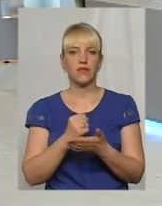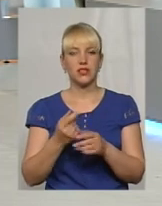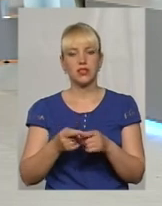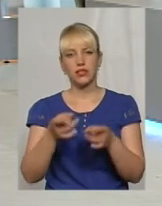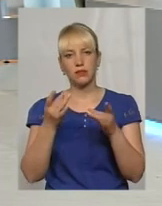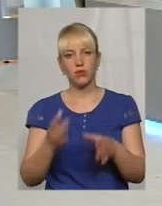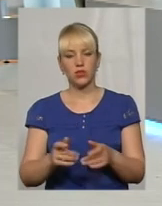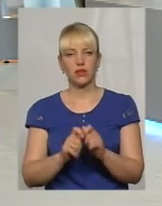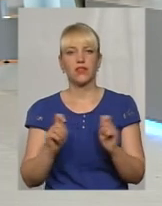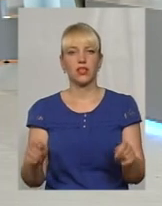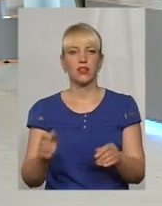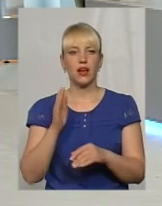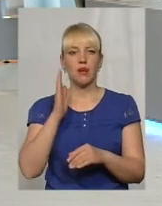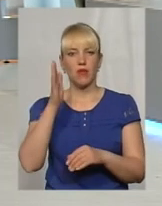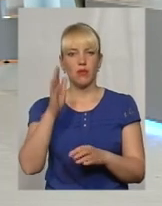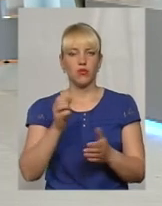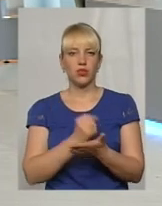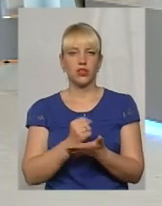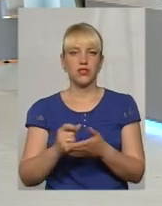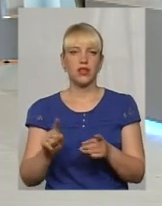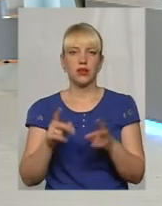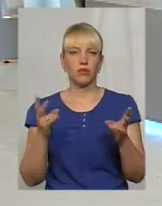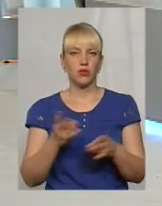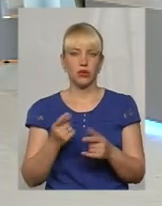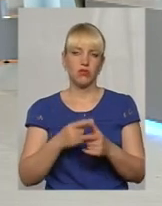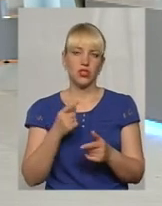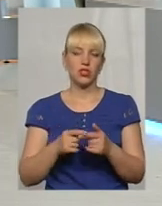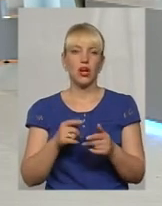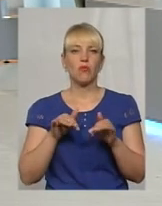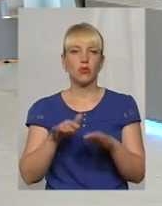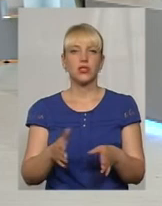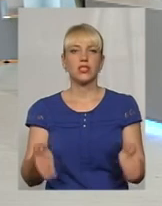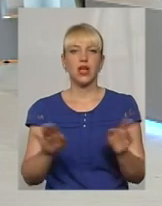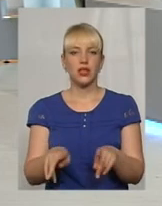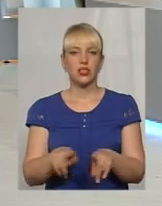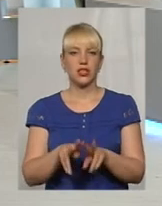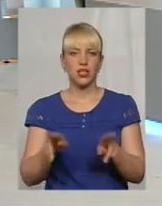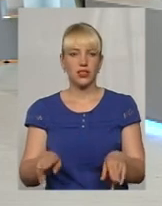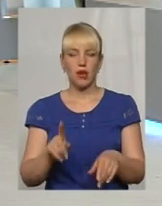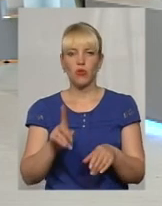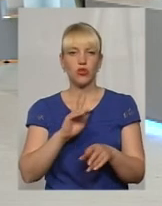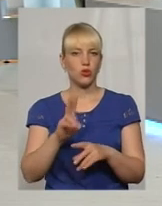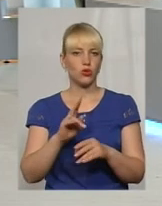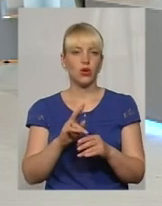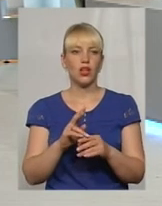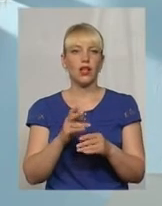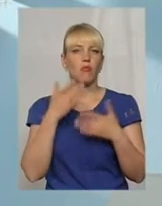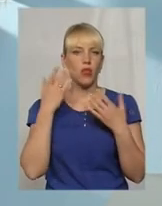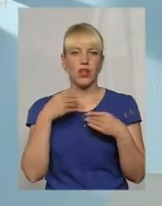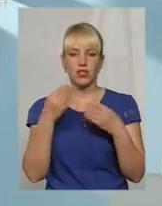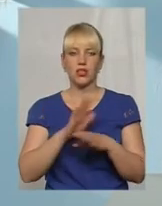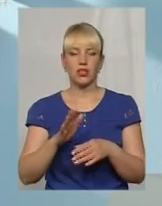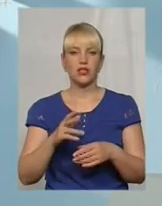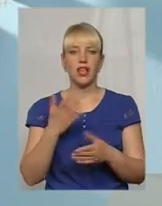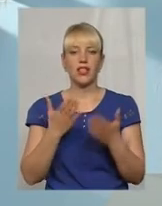спростить відкриття майбутніх віз вже, які потрібні? Чи процедура лишиться так само і ніхто ніяких поблажок не буде давати? Ми можемо повернутися до Англії,